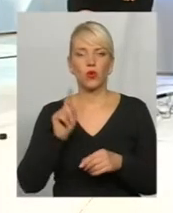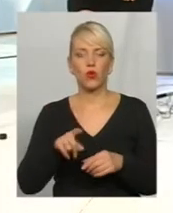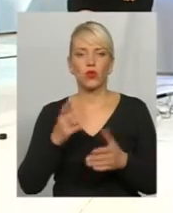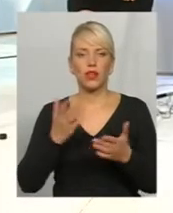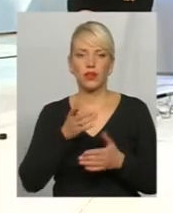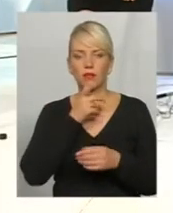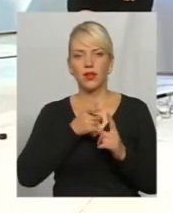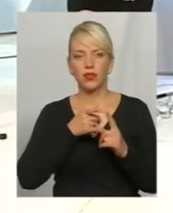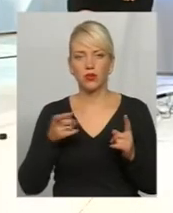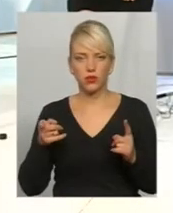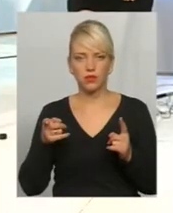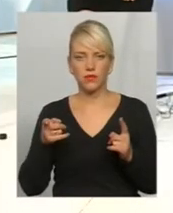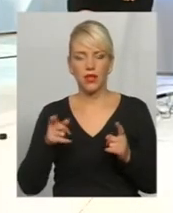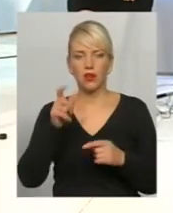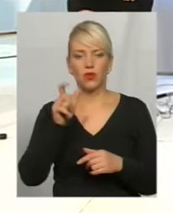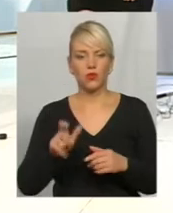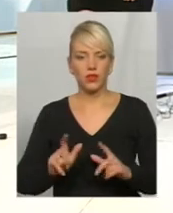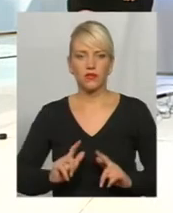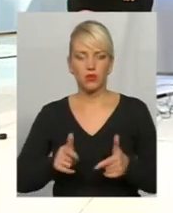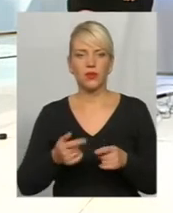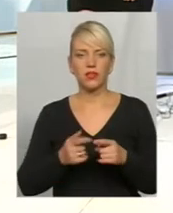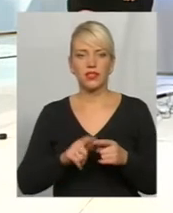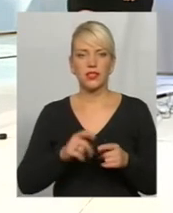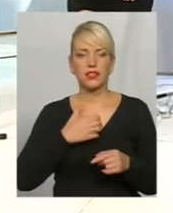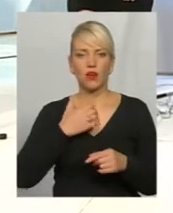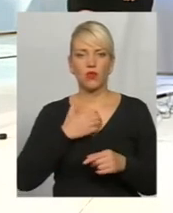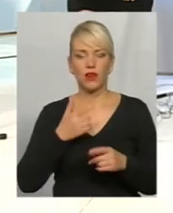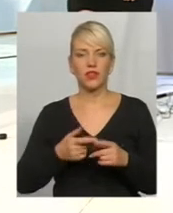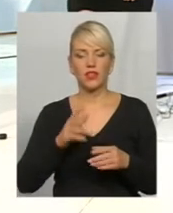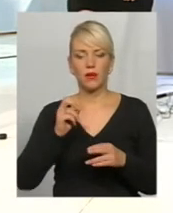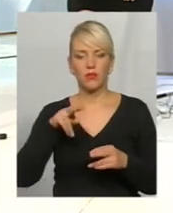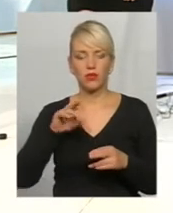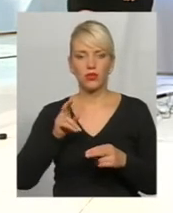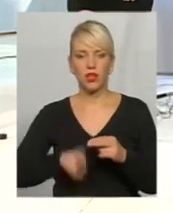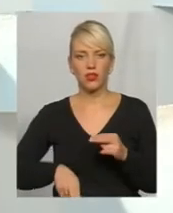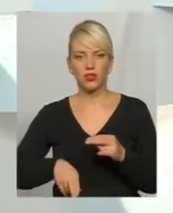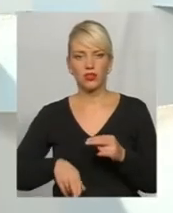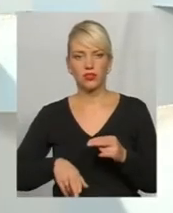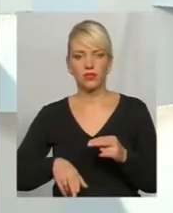період людина вступає в це страхування. І по закінченню